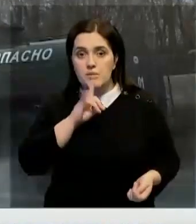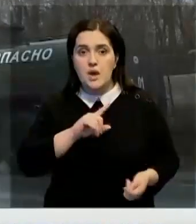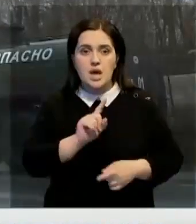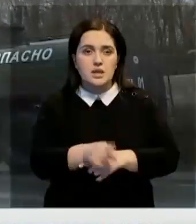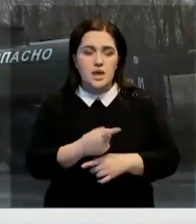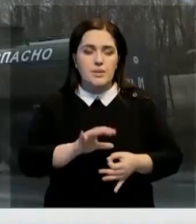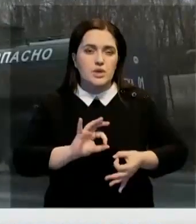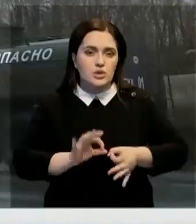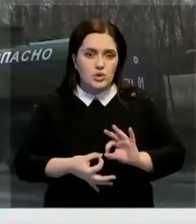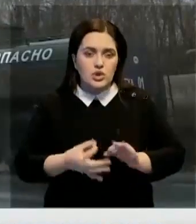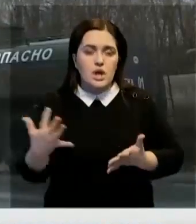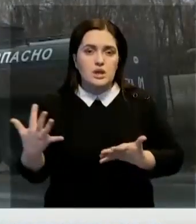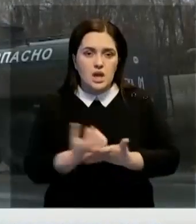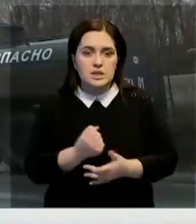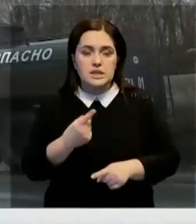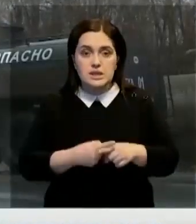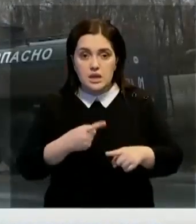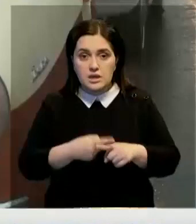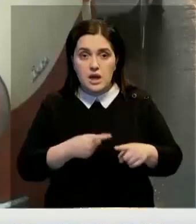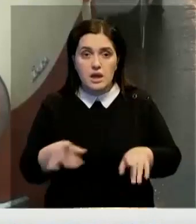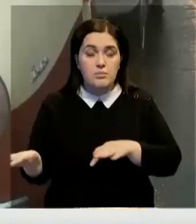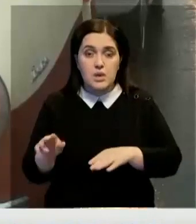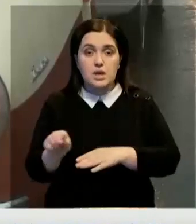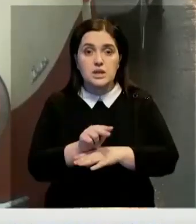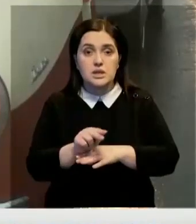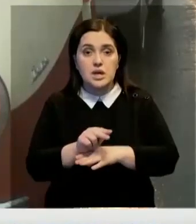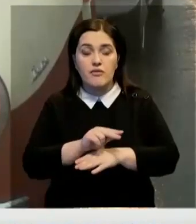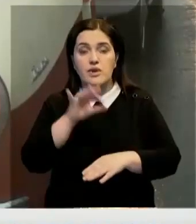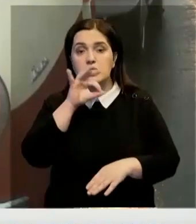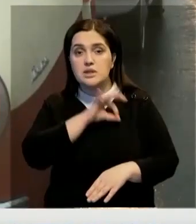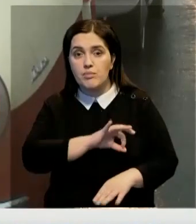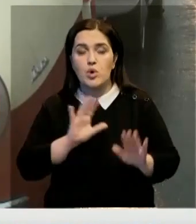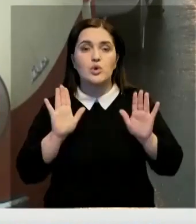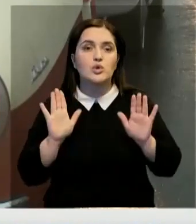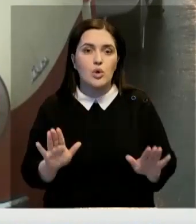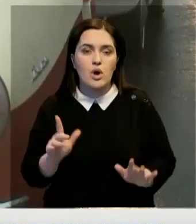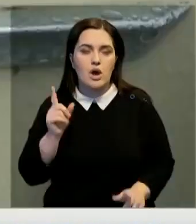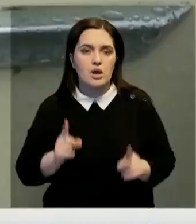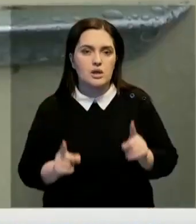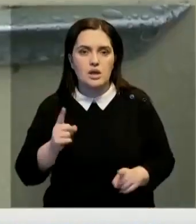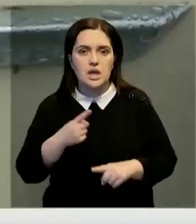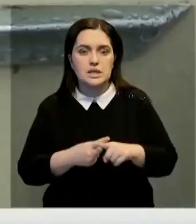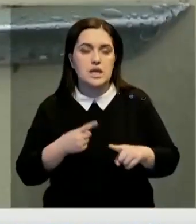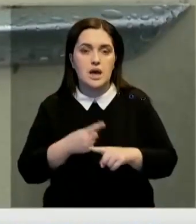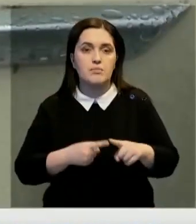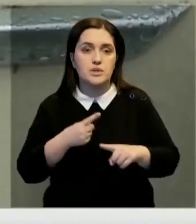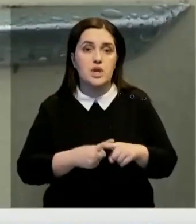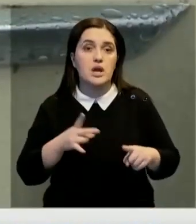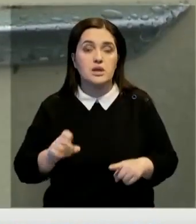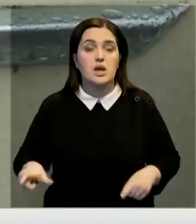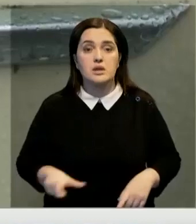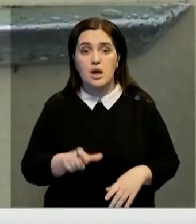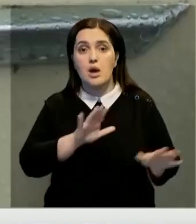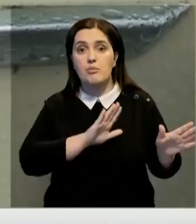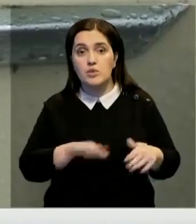сложное, говорят мастера, найти детали. Ведь в процессе реставрации используются исключительно оригинальные запчасти. Зато на дороге